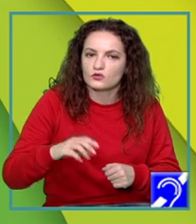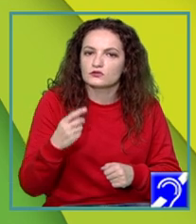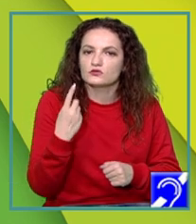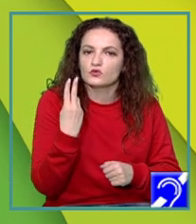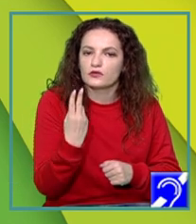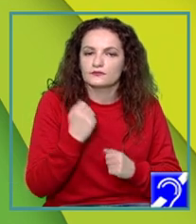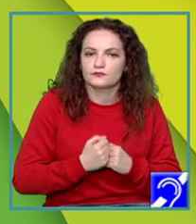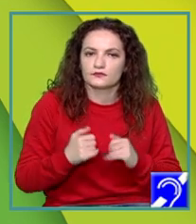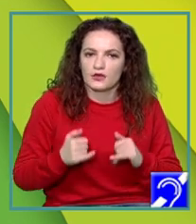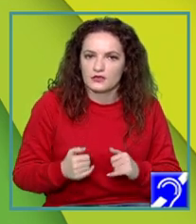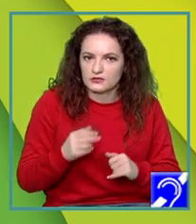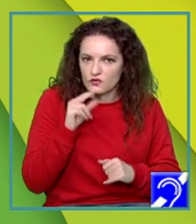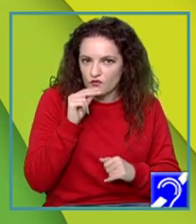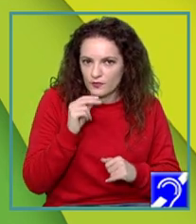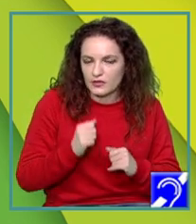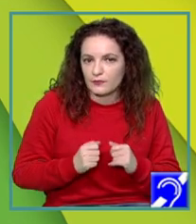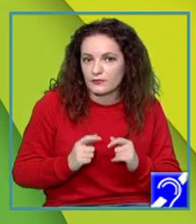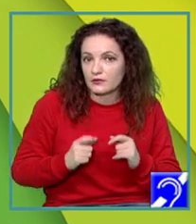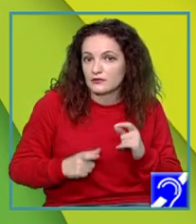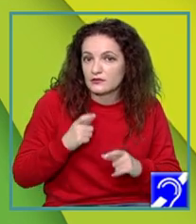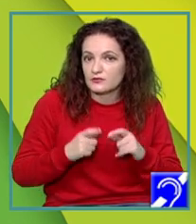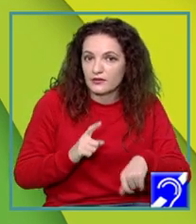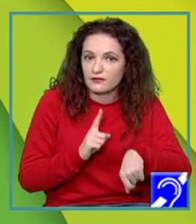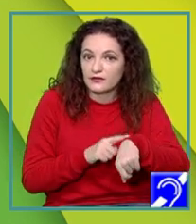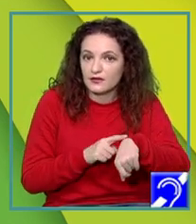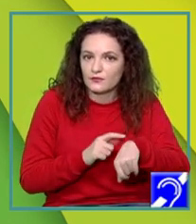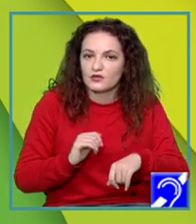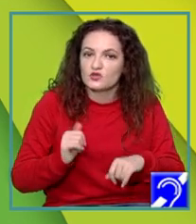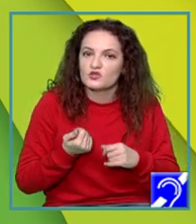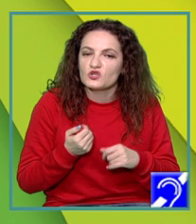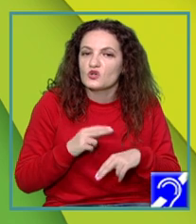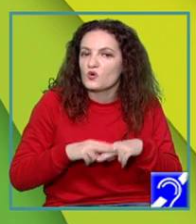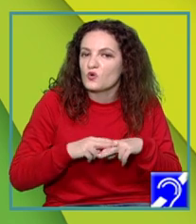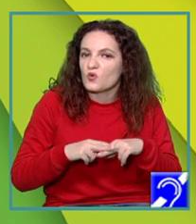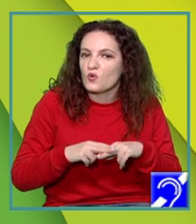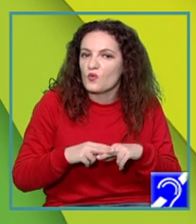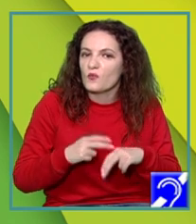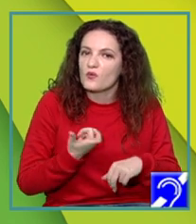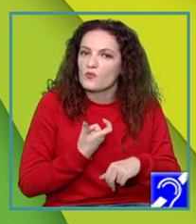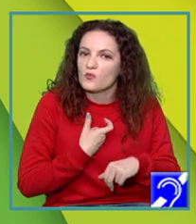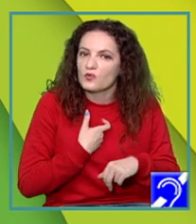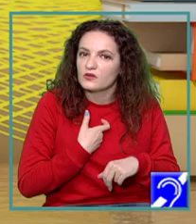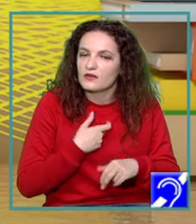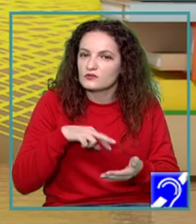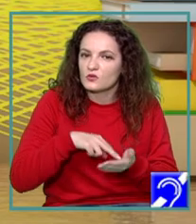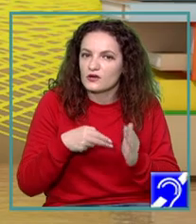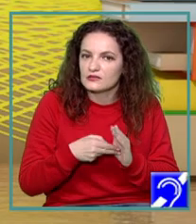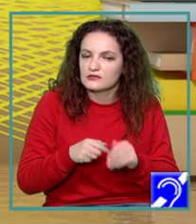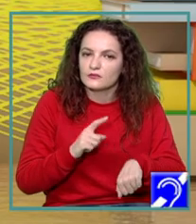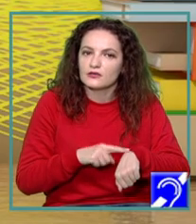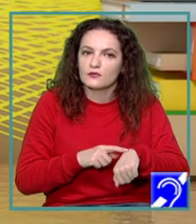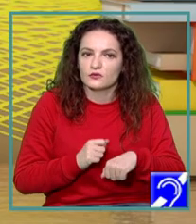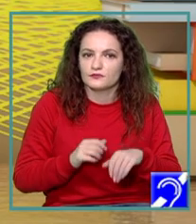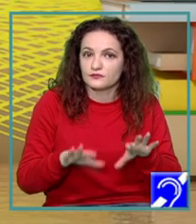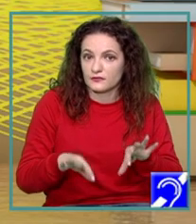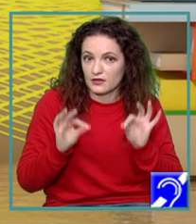Astăzi vom vorbi împreună despre timp și despre modalitățile de gestionare ale acestuia. Am ales să